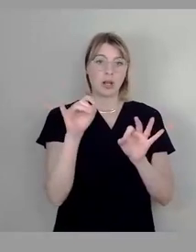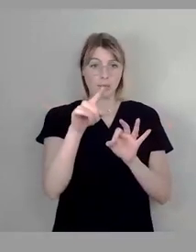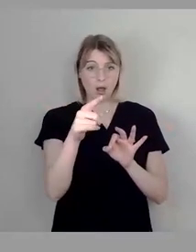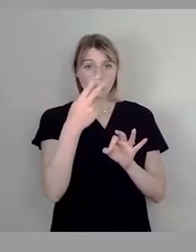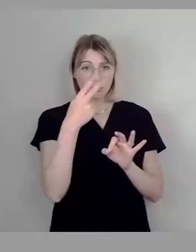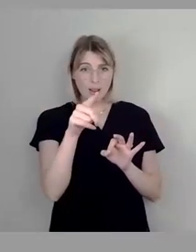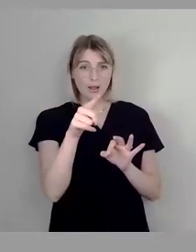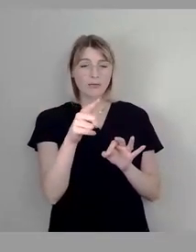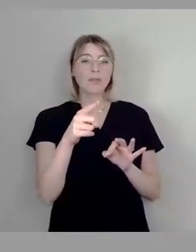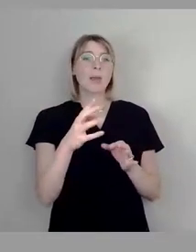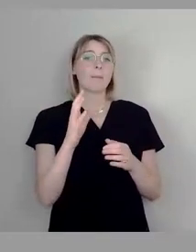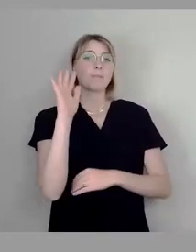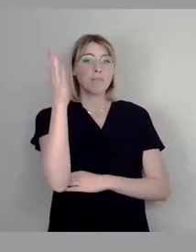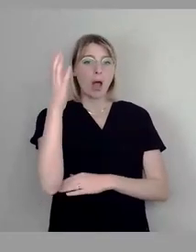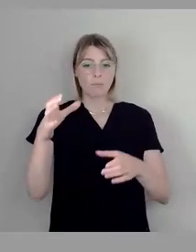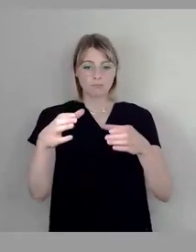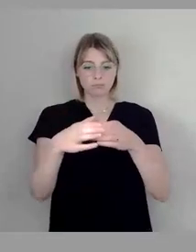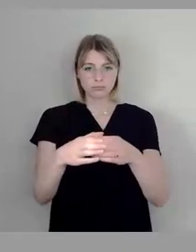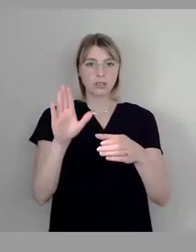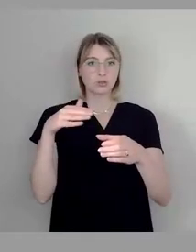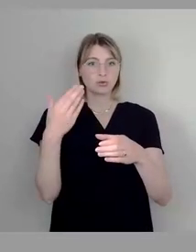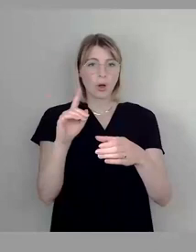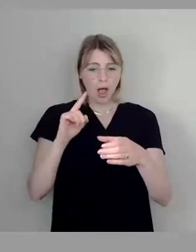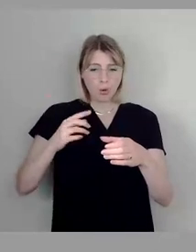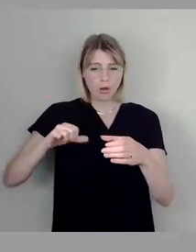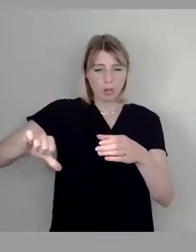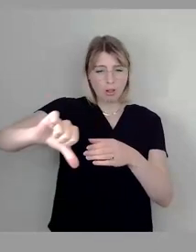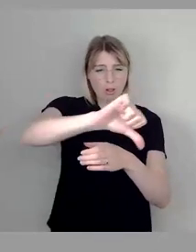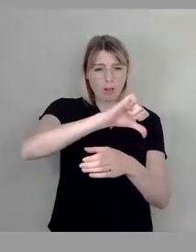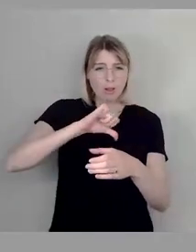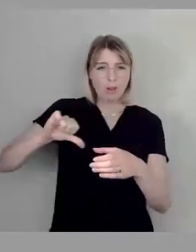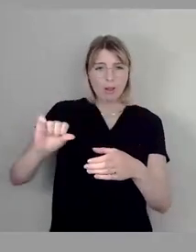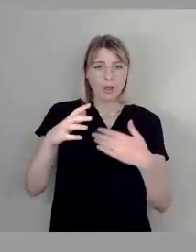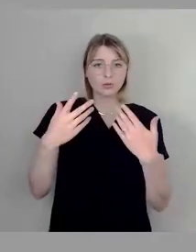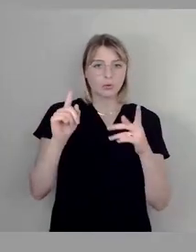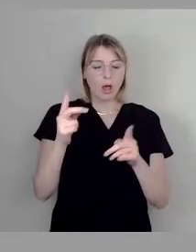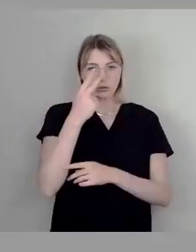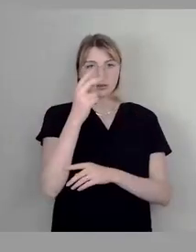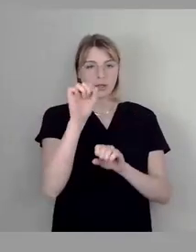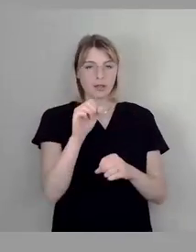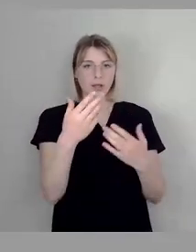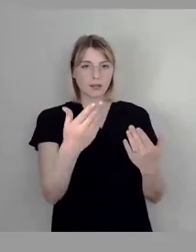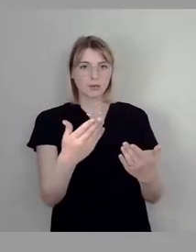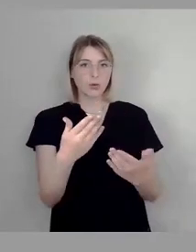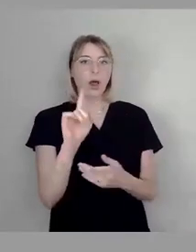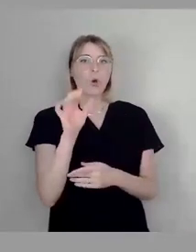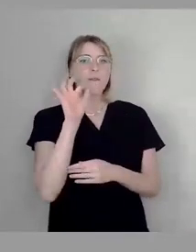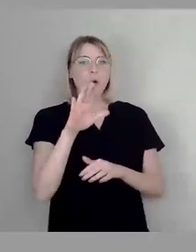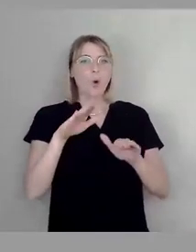Baumscheiben sind so eingefasst, dass sie im Prinzip, also was man jetzt mal, wenn man jetzt mal an unsere städtischen Hunde denkt, eigentlich eine Tierwohlgefährdung sind.